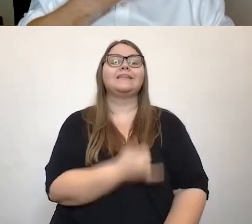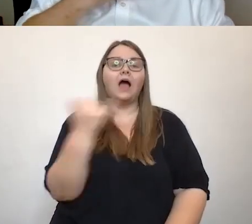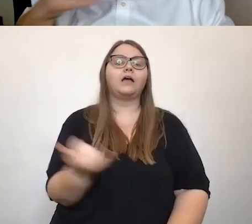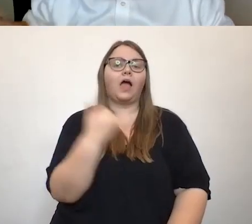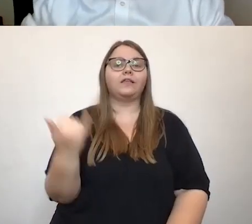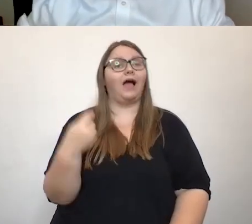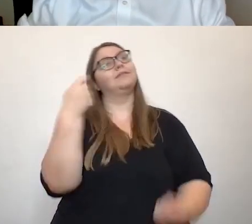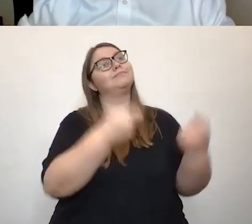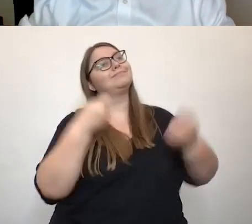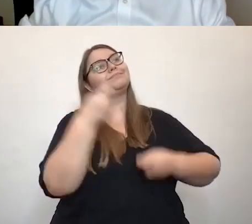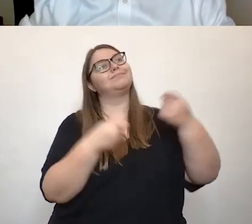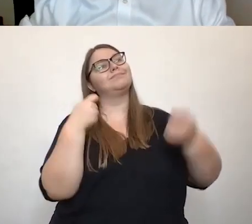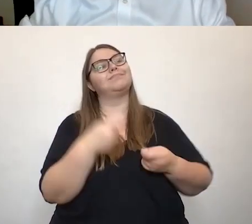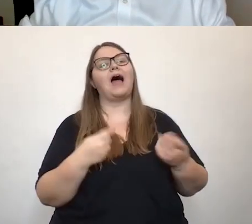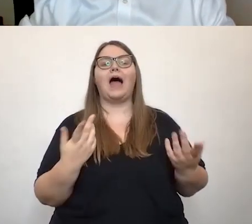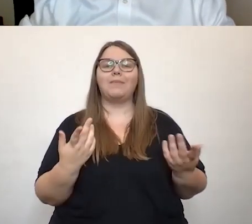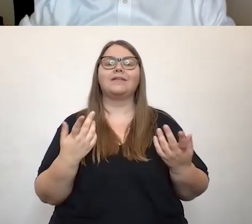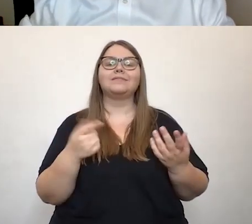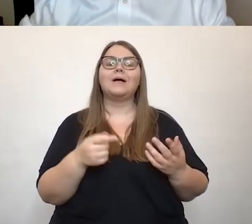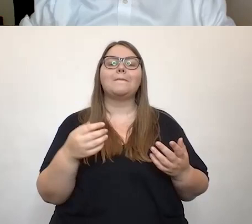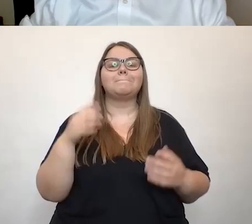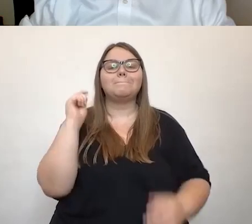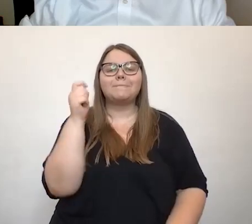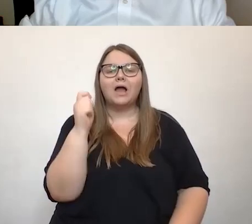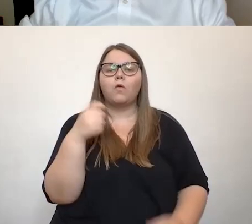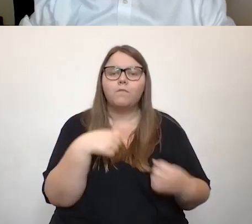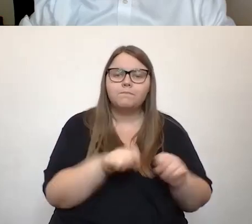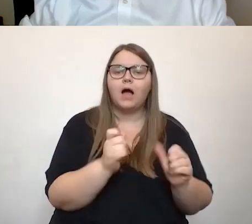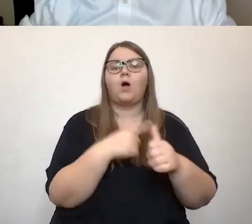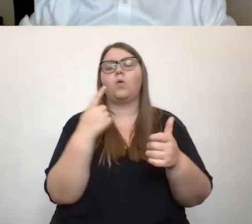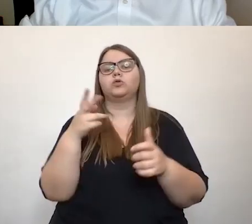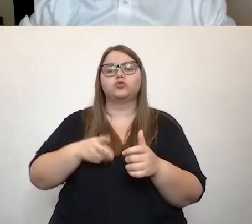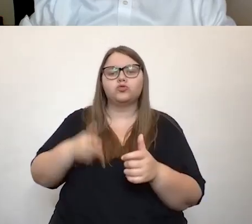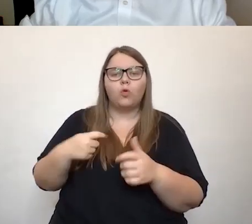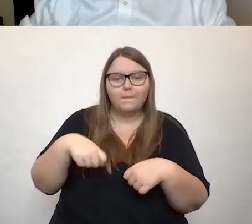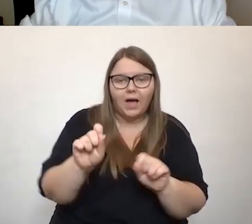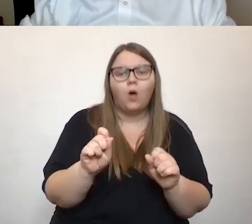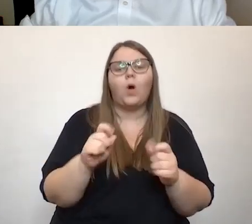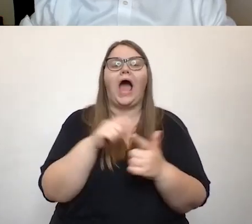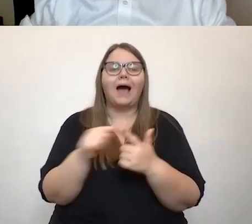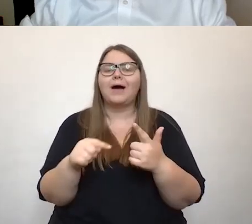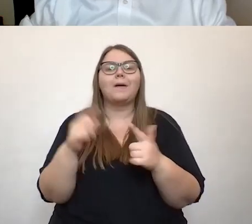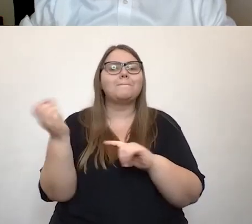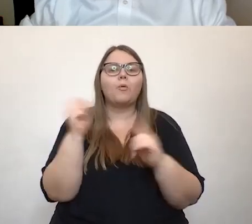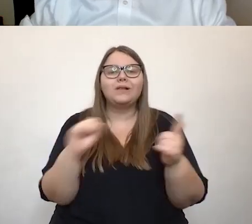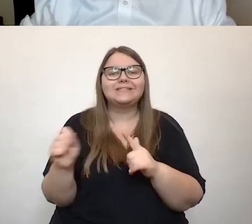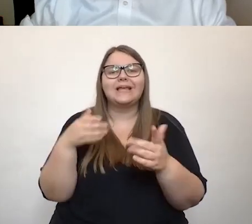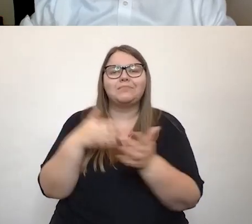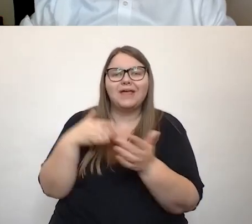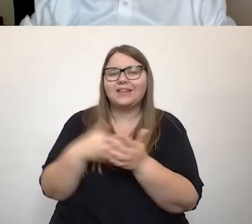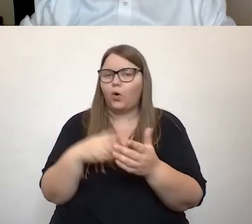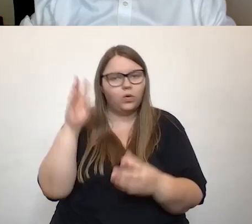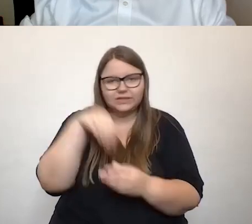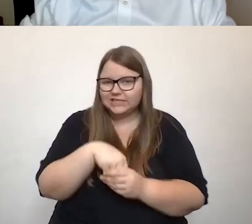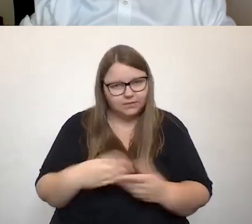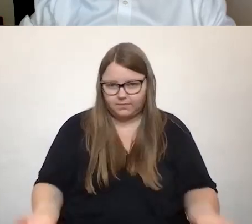investiert wurde in den Bau von Bahnhöfen und in den Kauf von Zügen, ohne eben an das Thema Mobilität zu denken. Und das ist schon